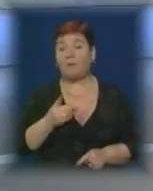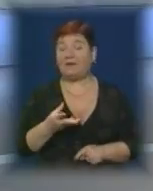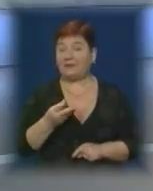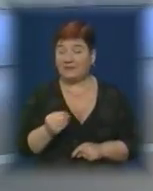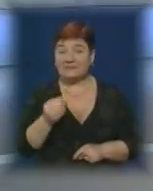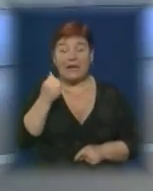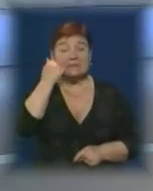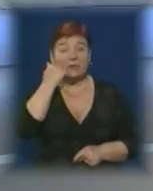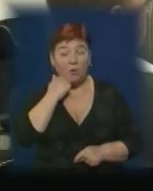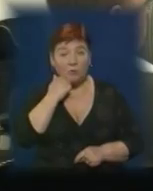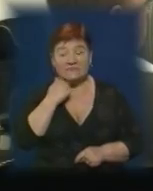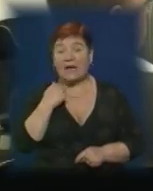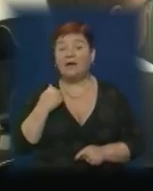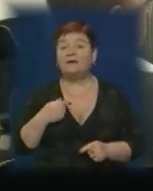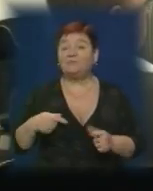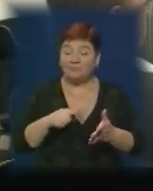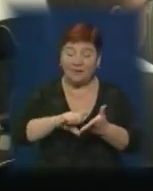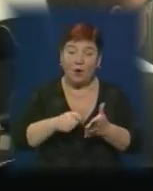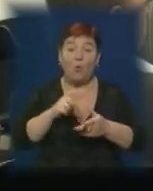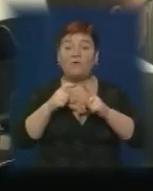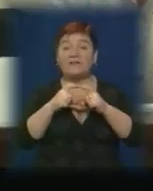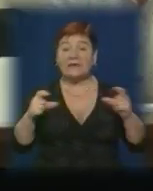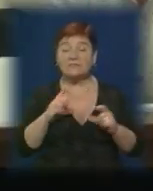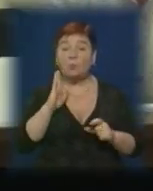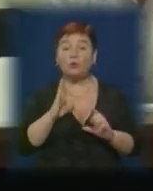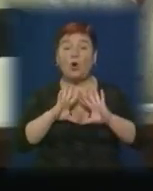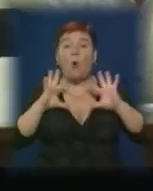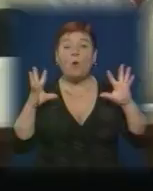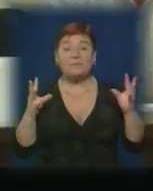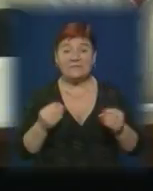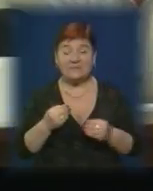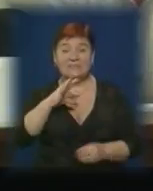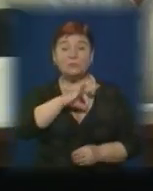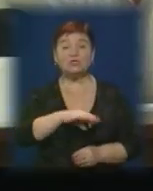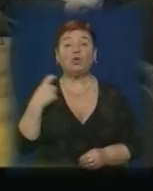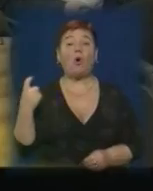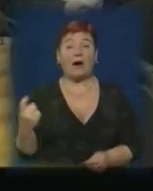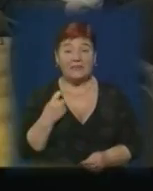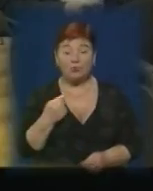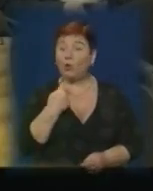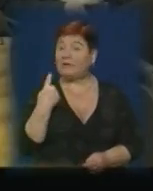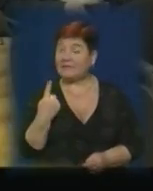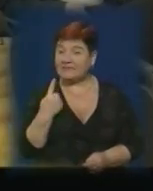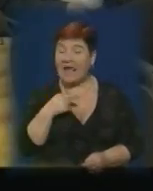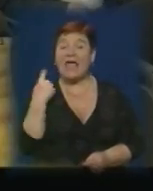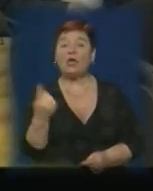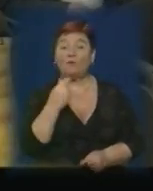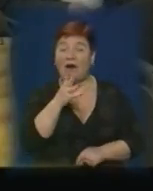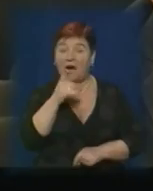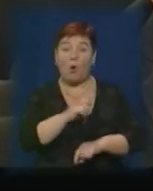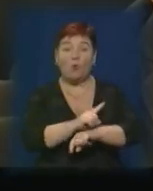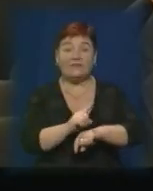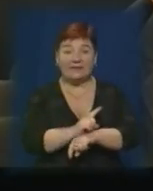тобто за спожиті кубометри. Крім них, у квитанціях буде вказано обсяг спожитого газу у трьох енергетичних одиницях – кіловат-годинах,